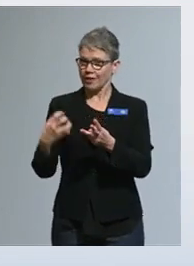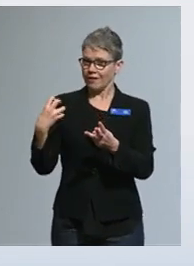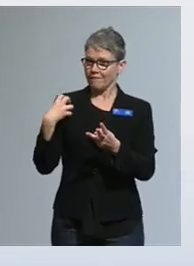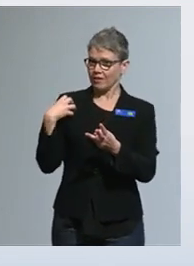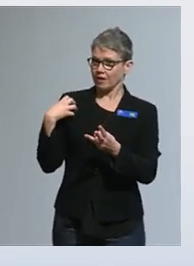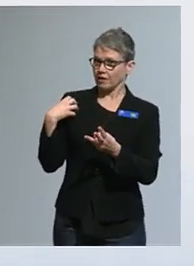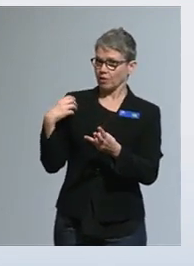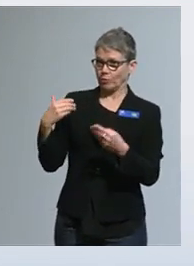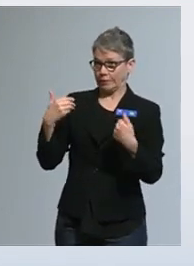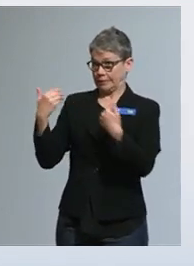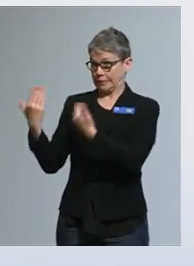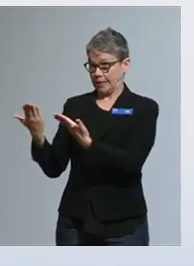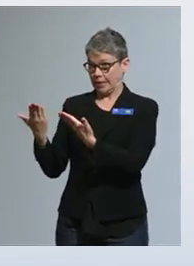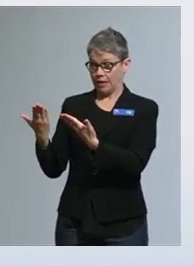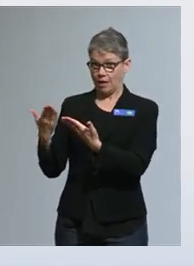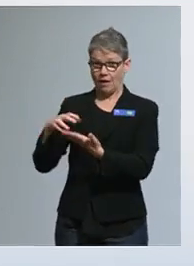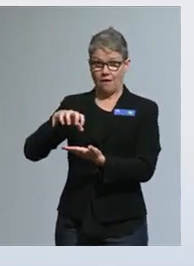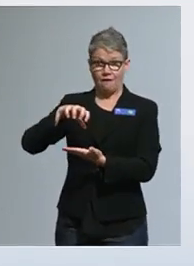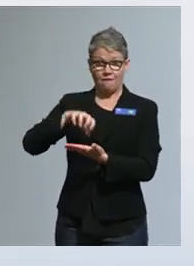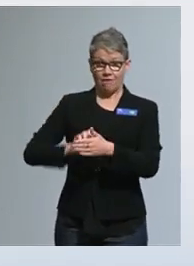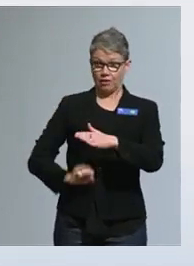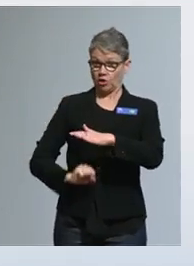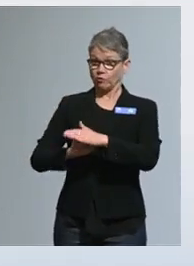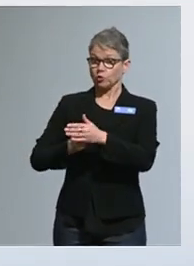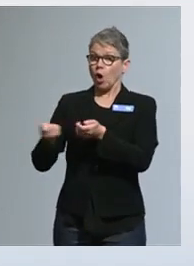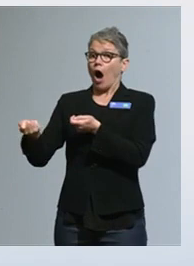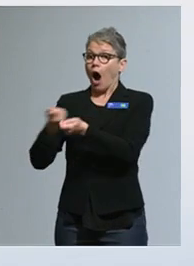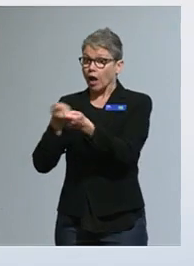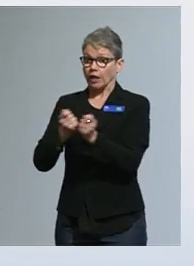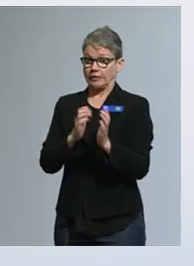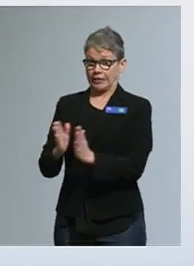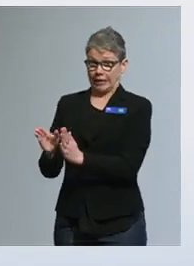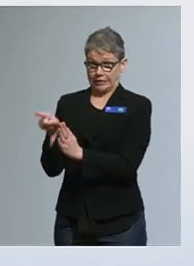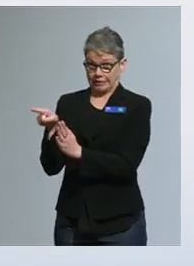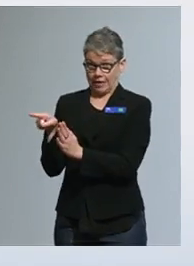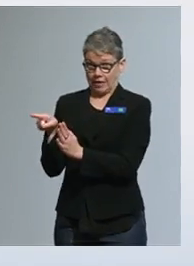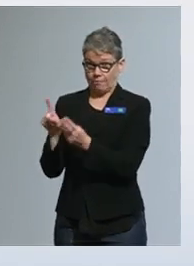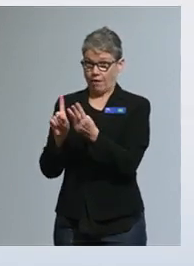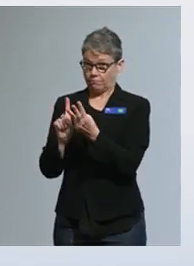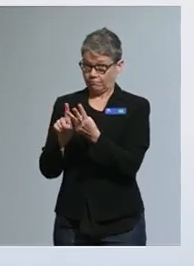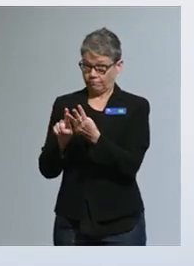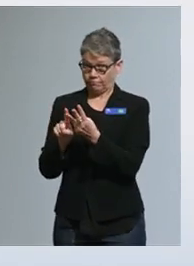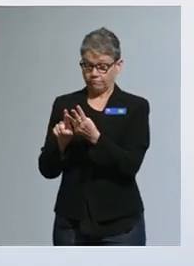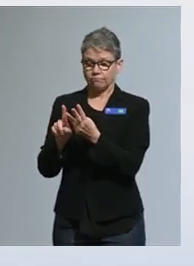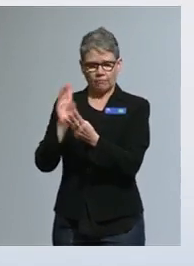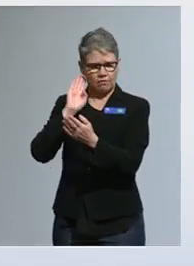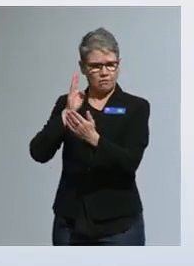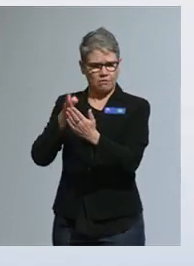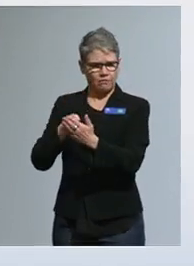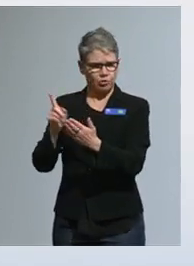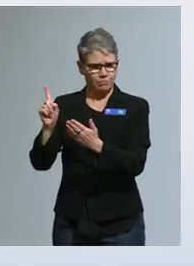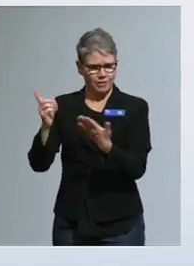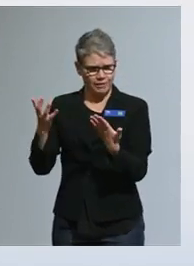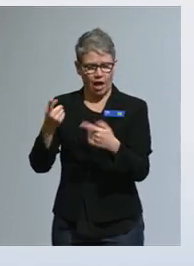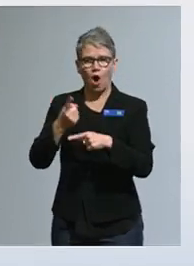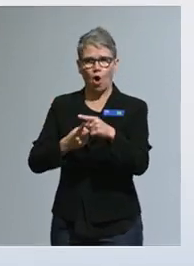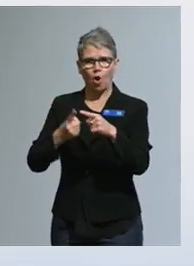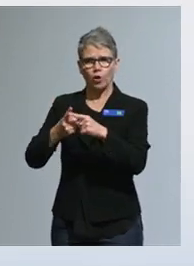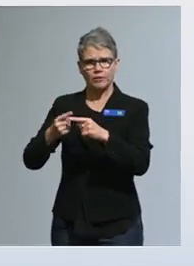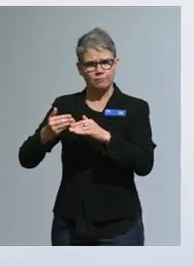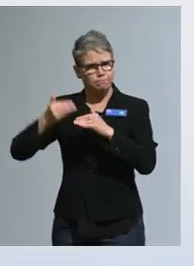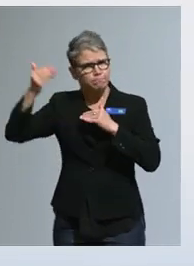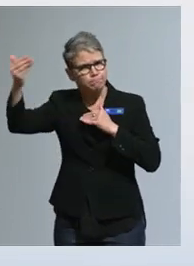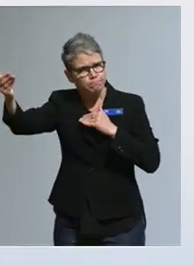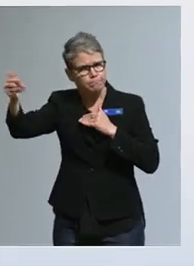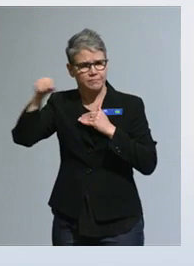käyttöön valtioavustusten hallintajärjestelmän, ja siinä nimenomaan tavoittelemme sitä, että pitemmällä tähtäimellä tämä